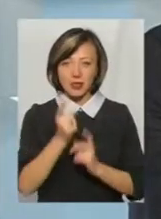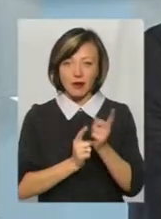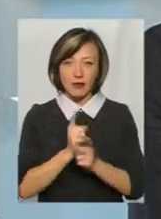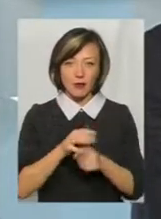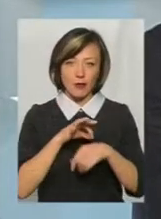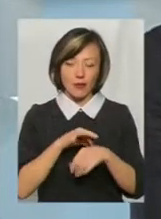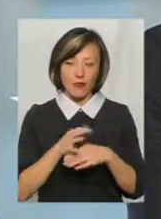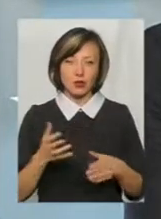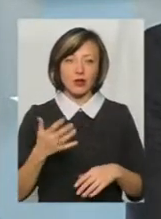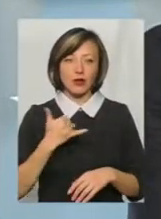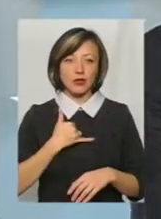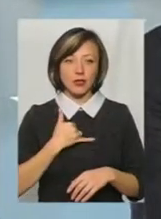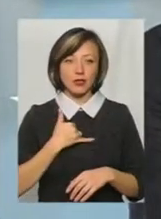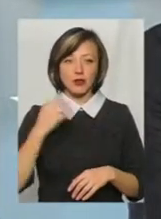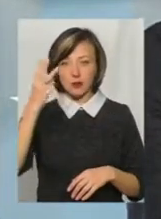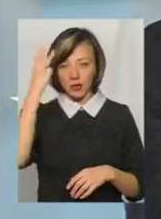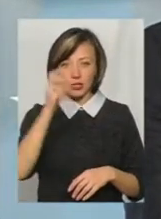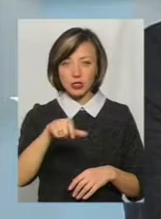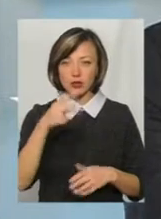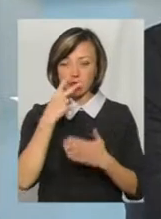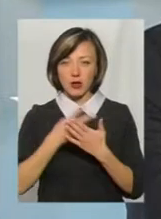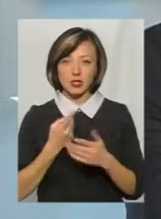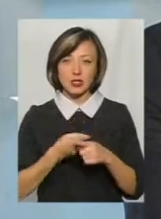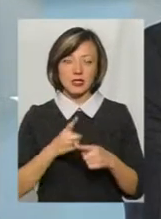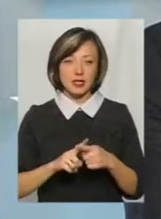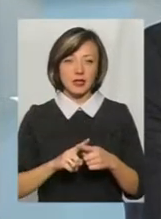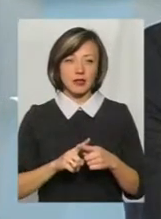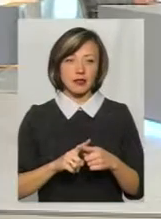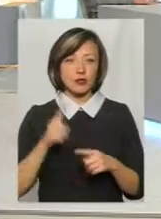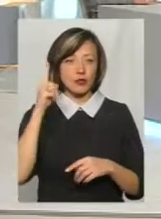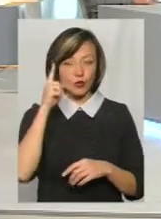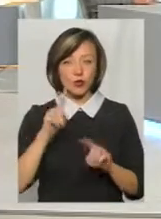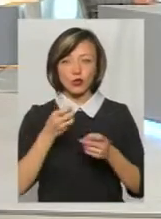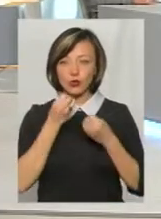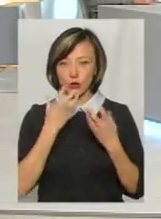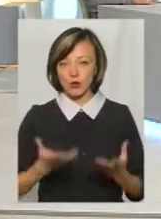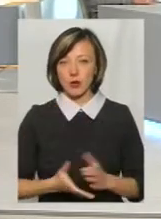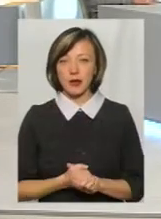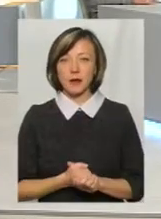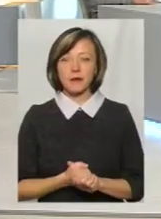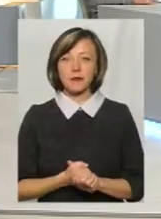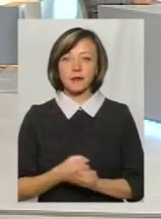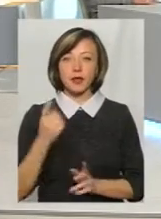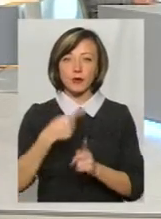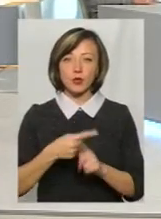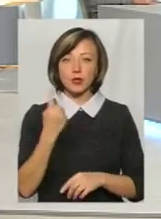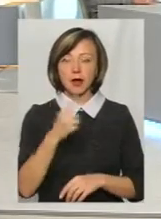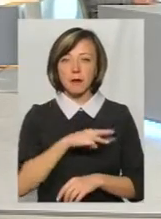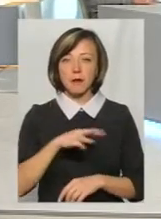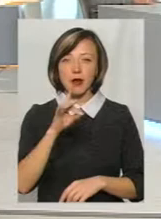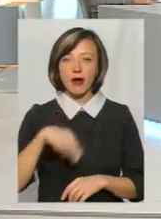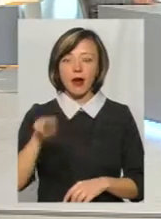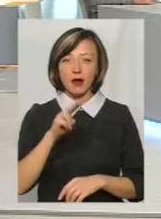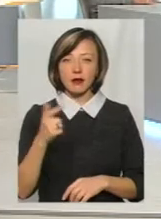проводяться. Одно в нас, хмельничани, то бачать це, я думаю, дуже добре. Тому що плюс мільярд гривень практично